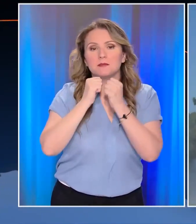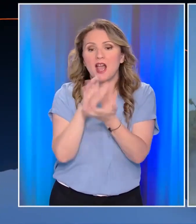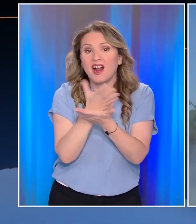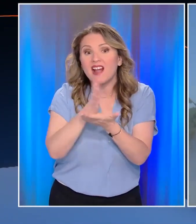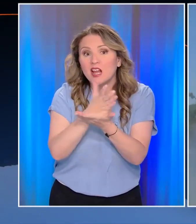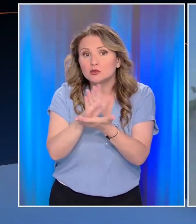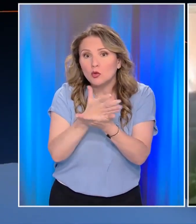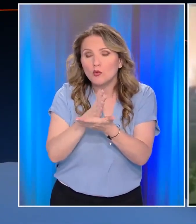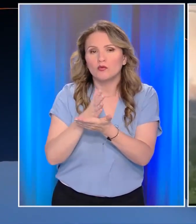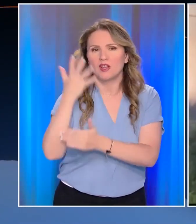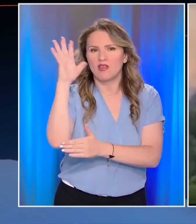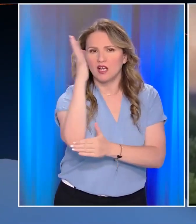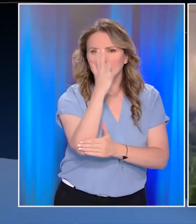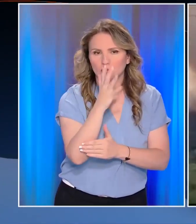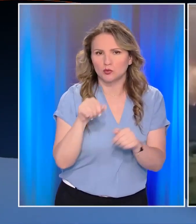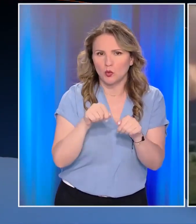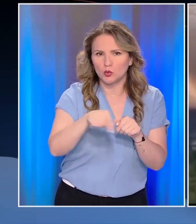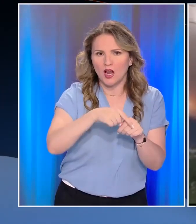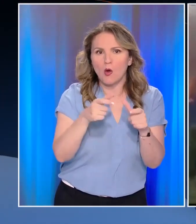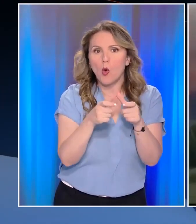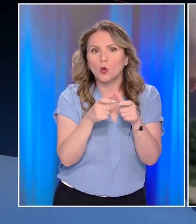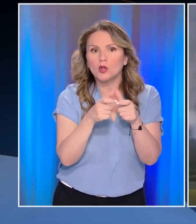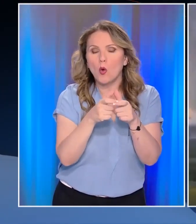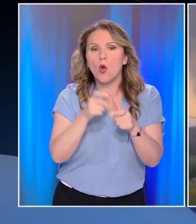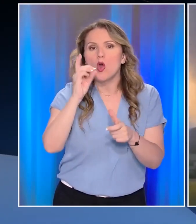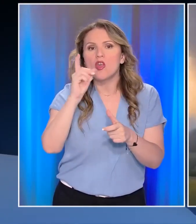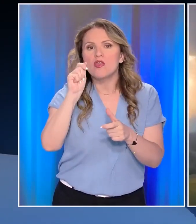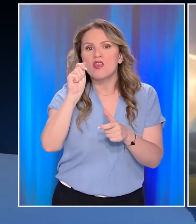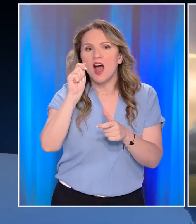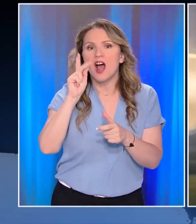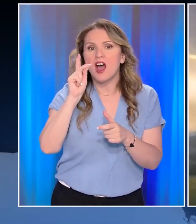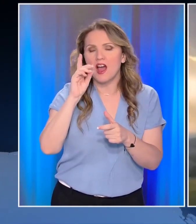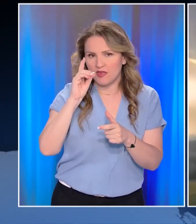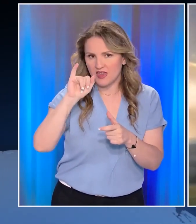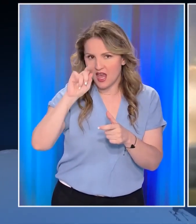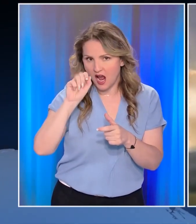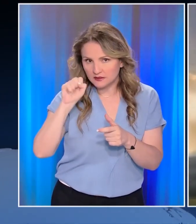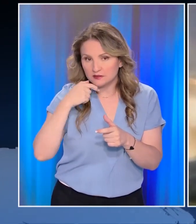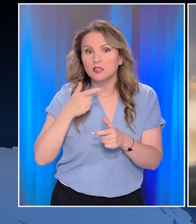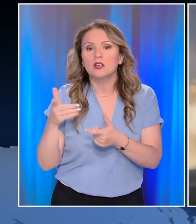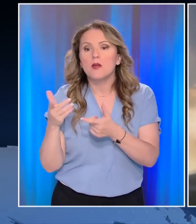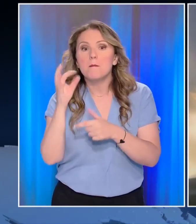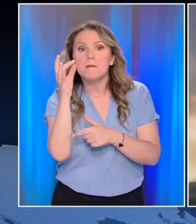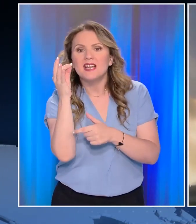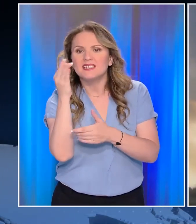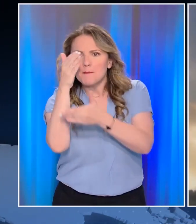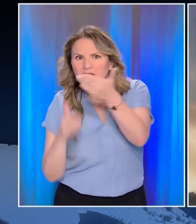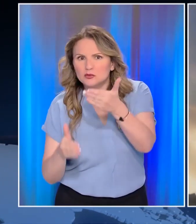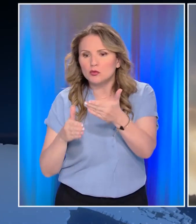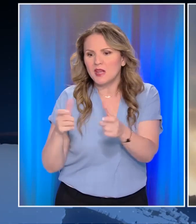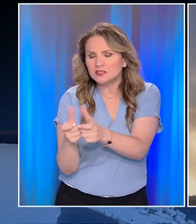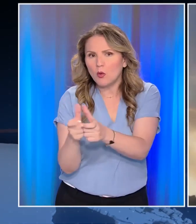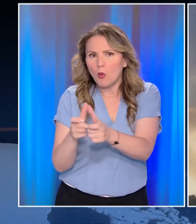δάσος από τη πλευρά του χωριού Δαυγιάς. Σύμφωνα με όσα μετέφεραν πριν από λίγο οι αρμόδιοι, εδώ έχει καεί το 50%